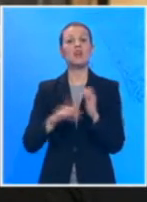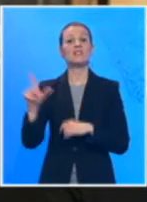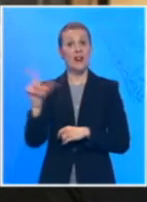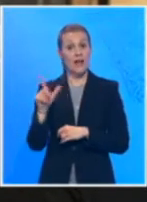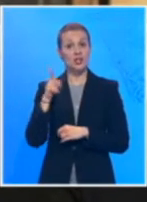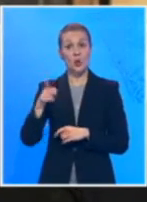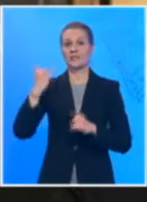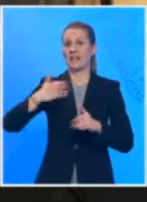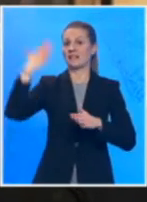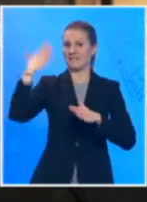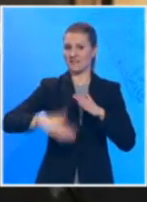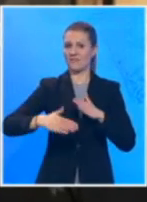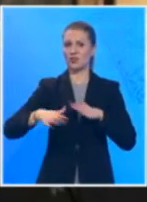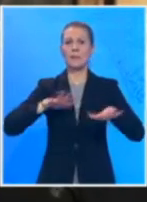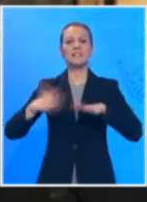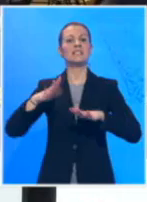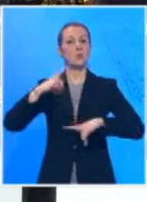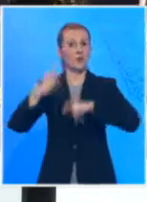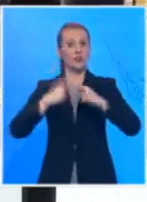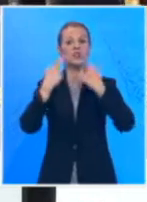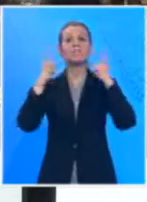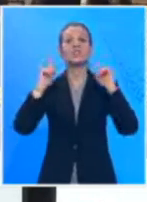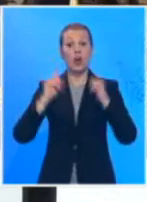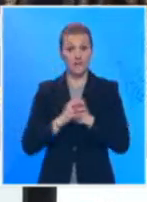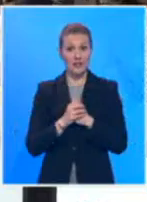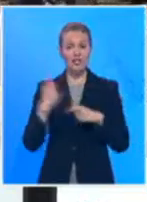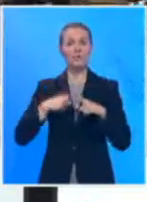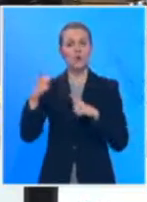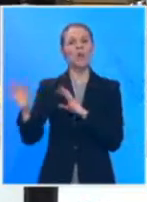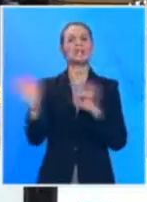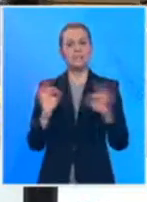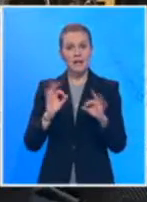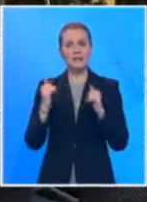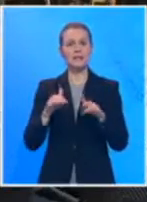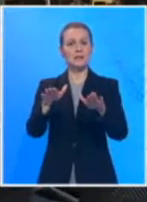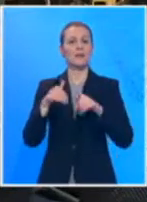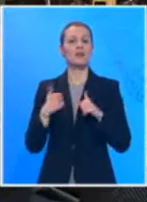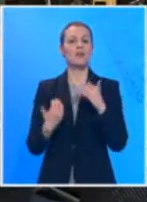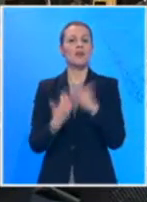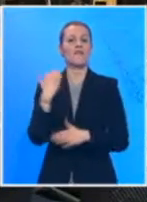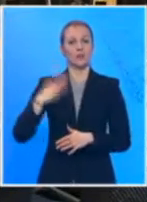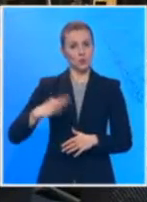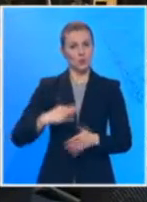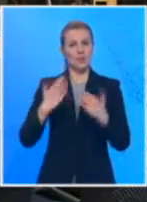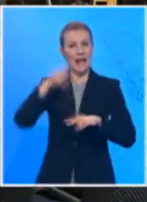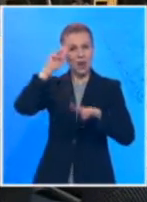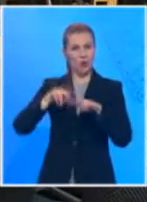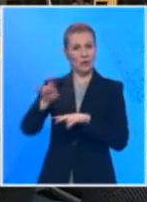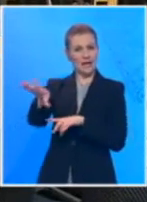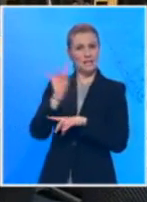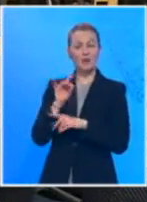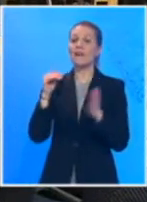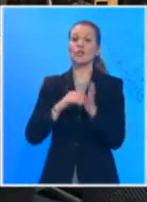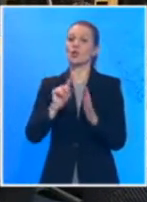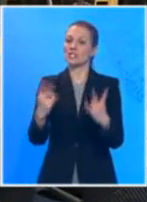upravo je završio svoj mandat na mestu ministra spoljnih poslova Slovačke i spreman je da preuzme novu dužnost, ali odluka o njegovom imenovanju još